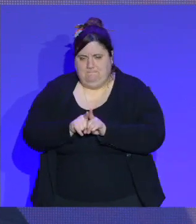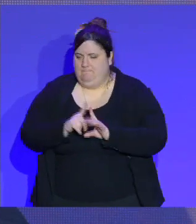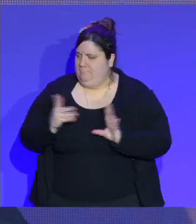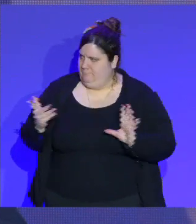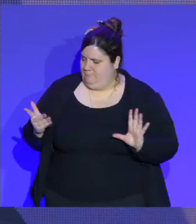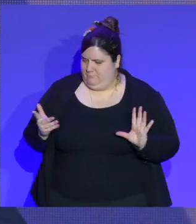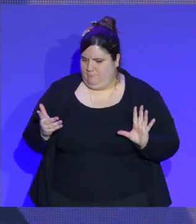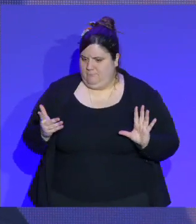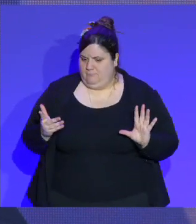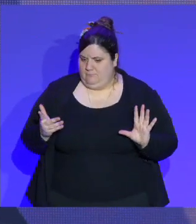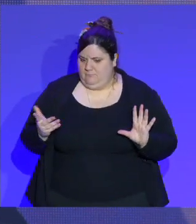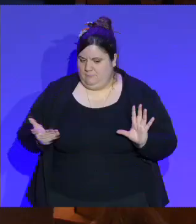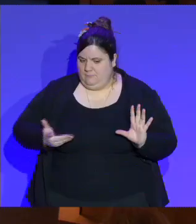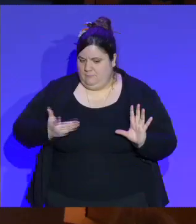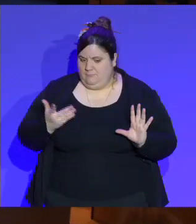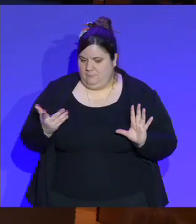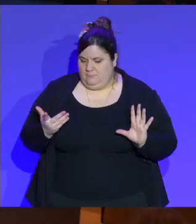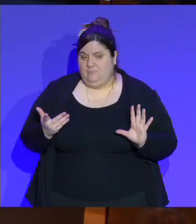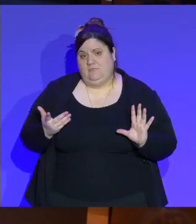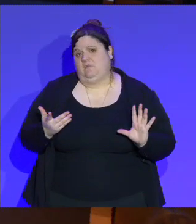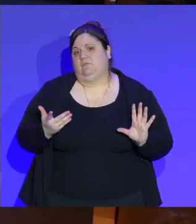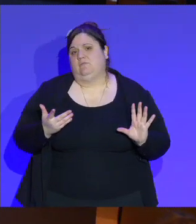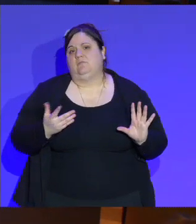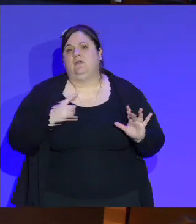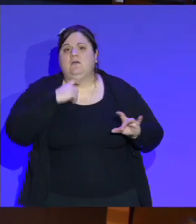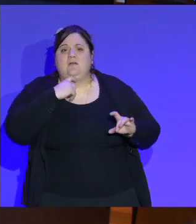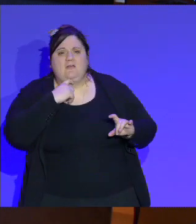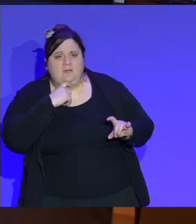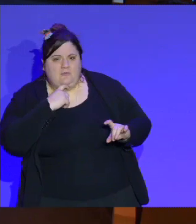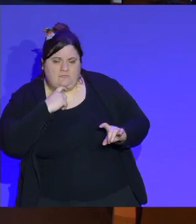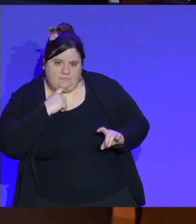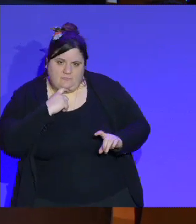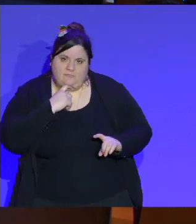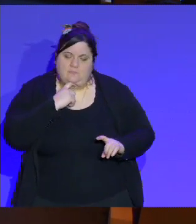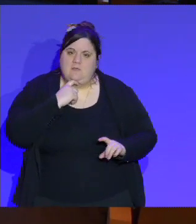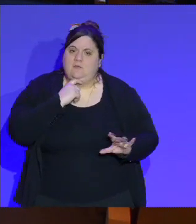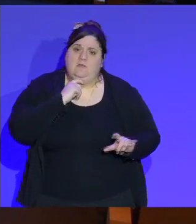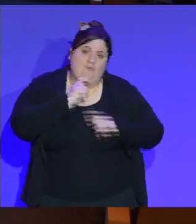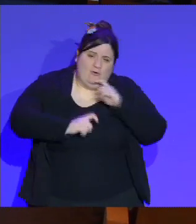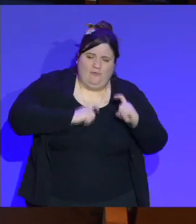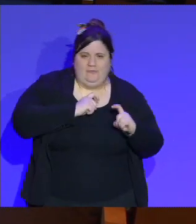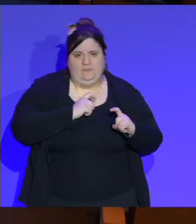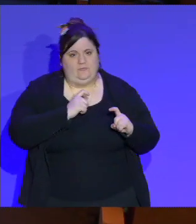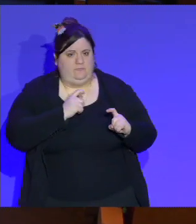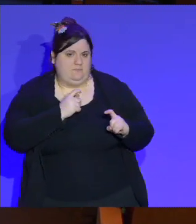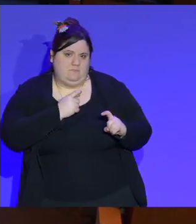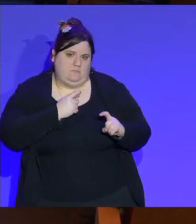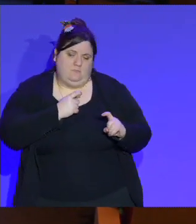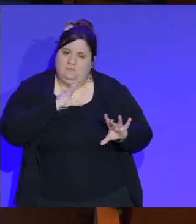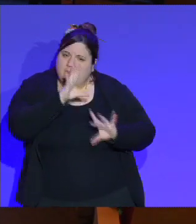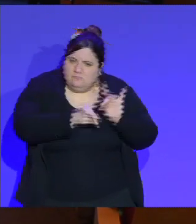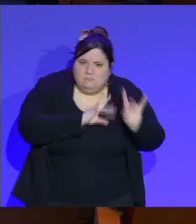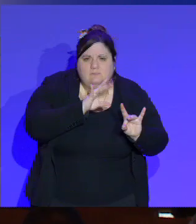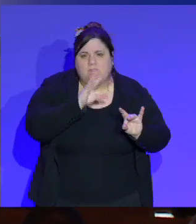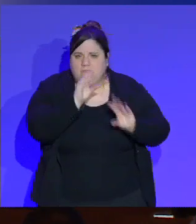avec une main extrêmement ferme sur la question des violences sexistes et sexuelles. Et donc, il faut que, dans chaque fédé, dans